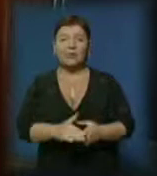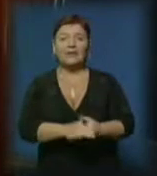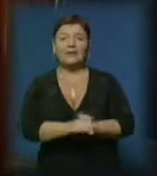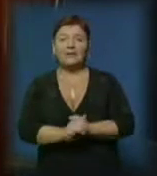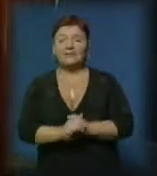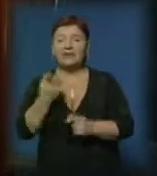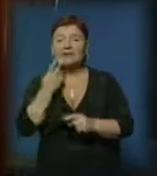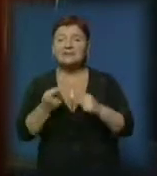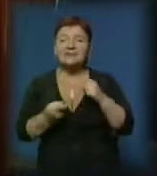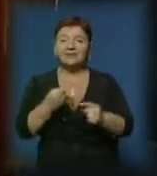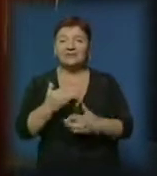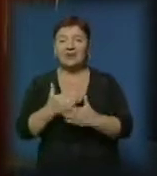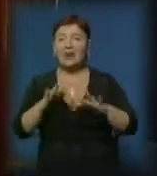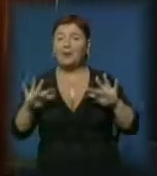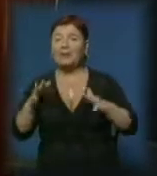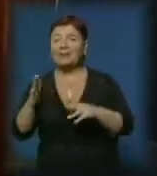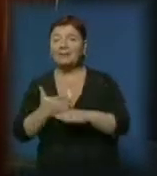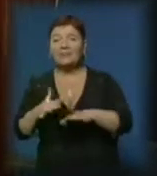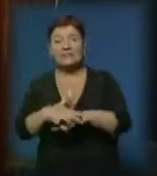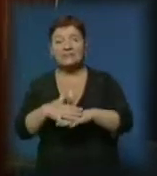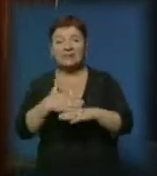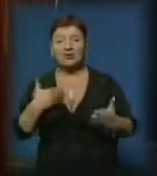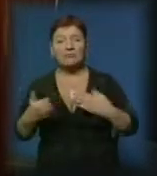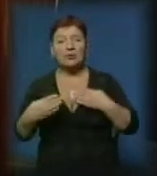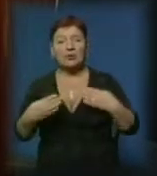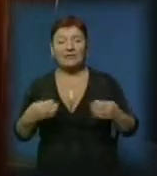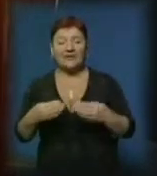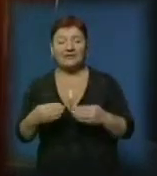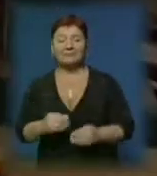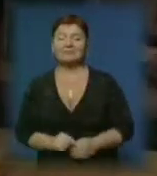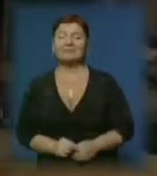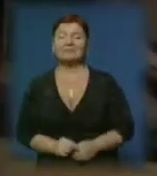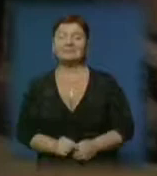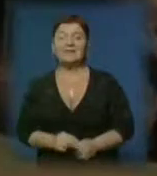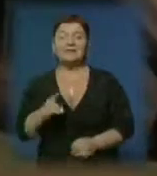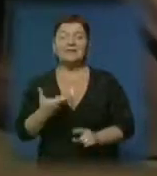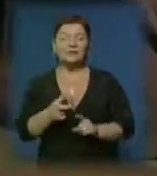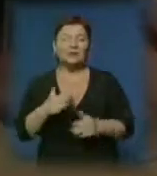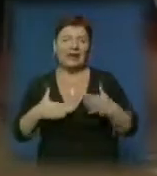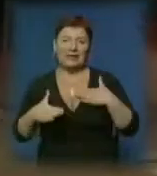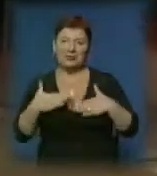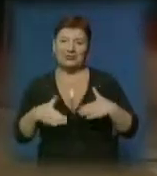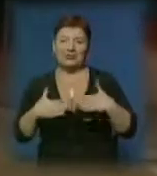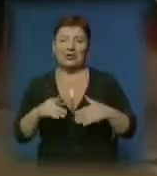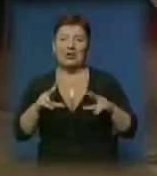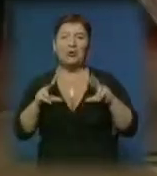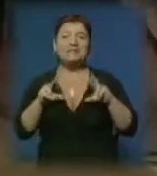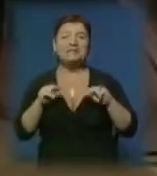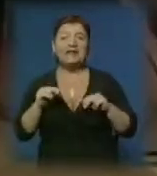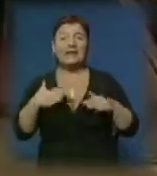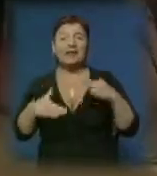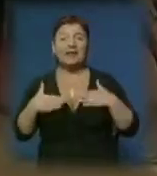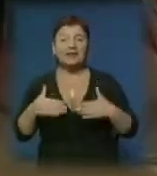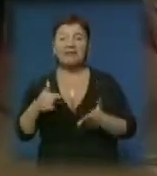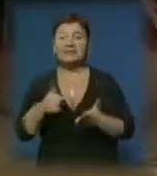завжди є оцей момент міжнаціонального спілкування, і це дуже радує. Обіцяє порадувати глядача і